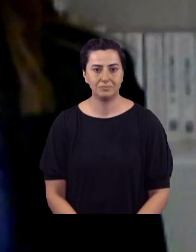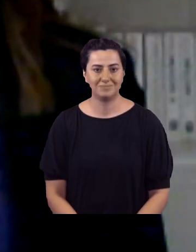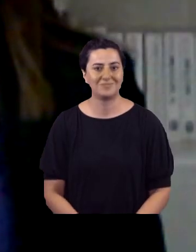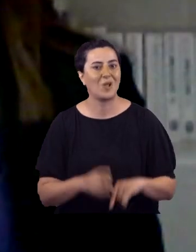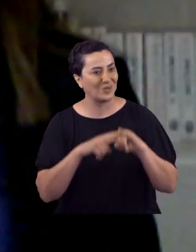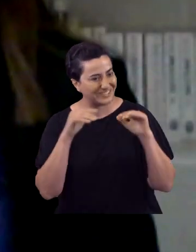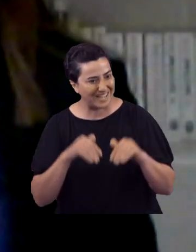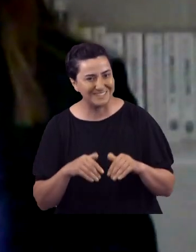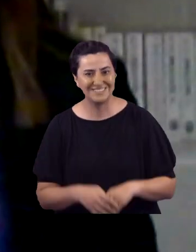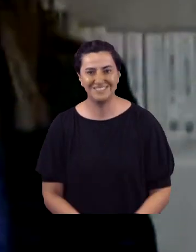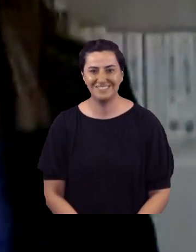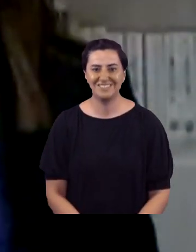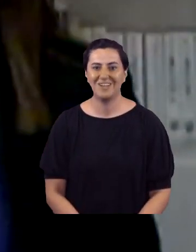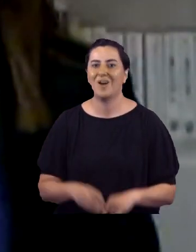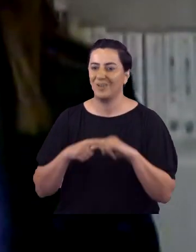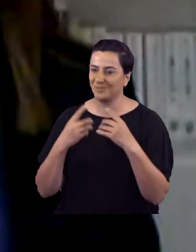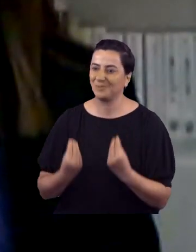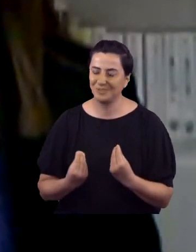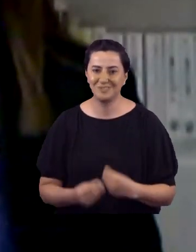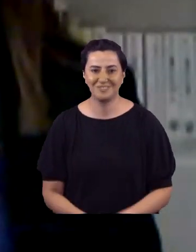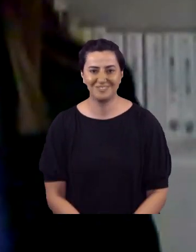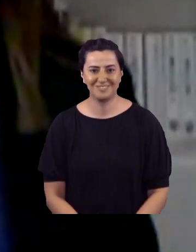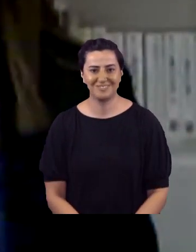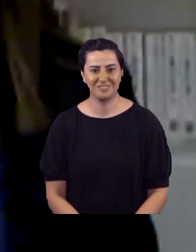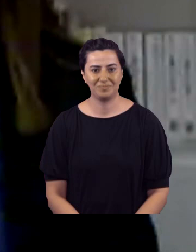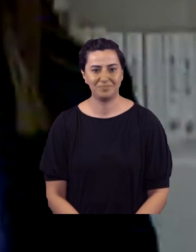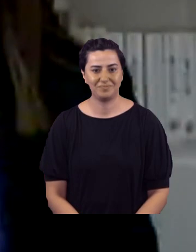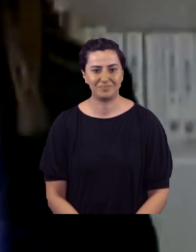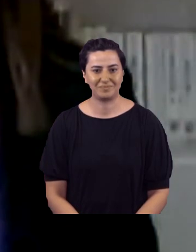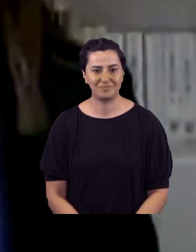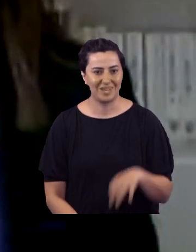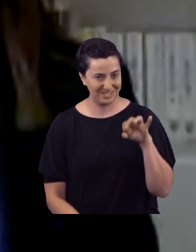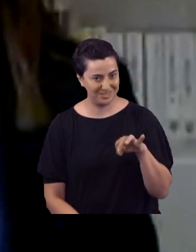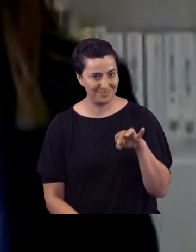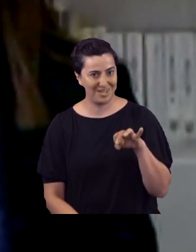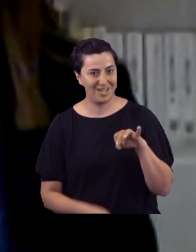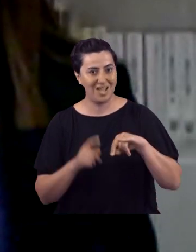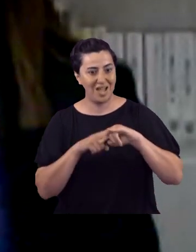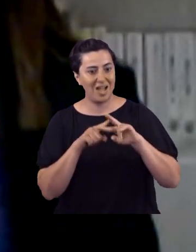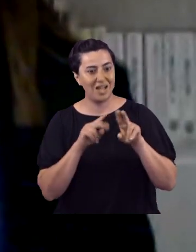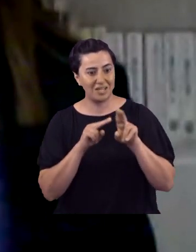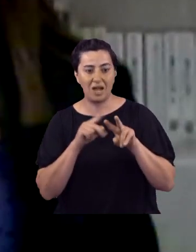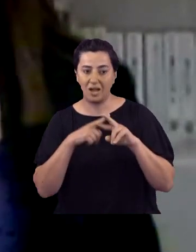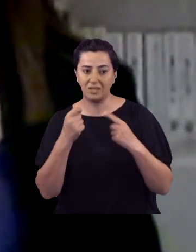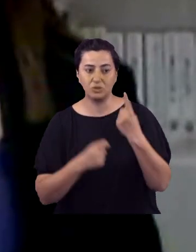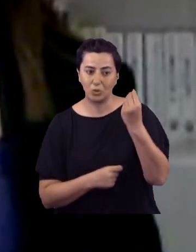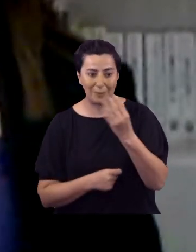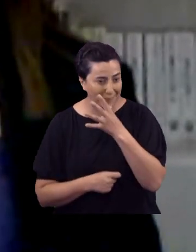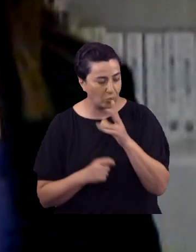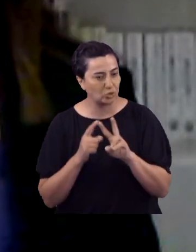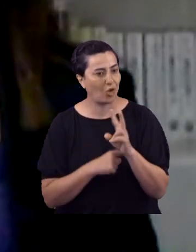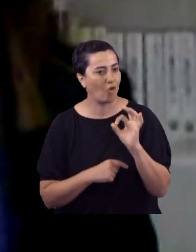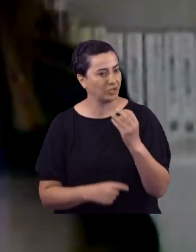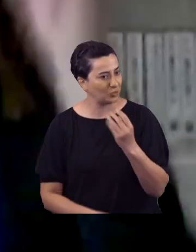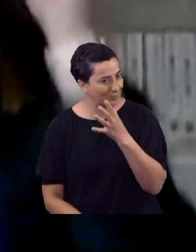Hoş geldiniz Hatice Hanım. Hoş bulduk, teşekkür ederim Şirin Hanım. Şimdi Hakkari'yi ben de çok iyi biliyorum. Yüksekova'yı da biliyorum.